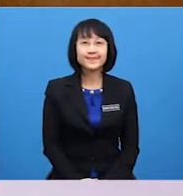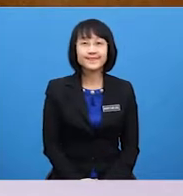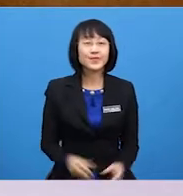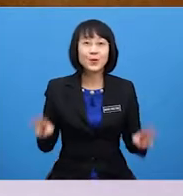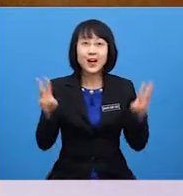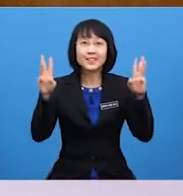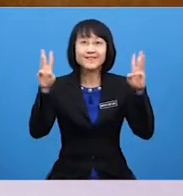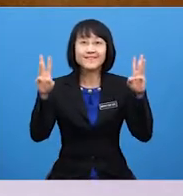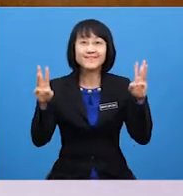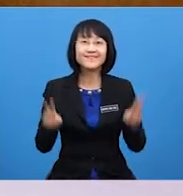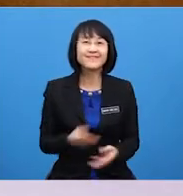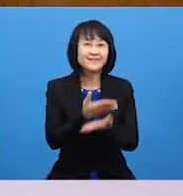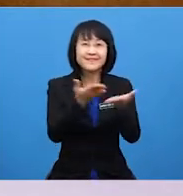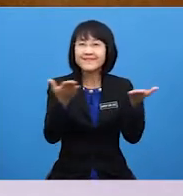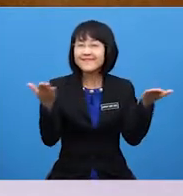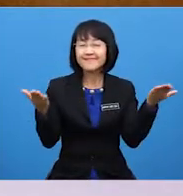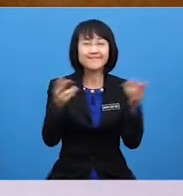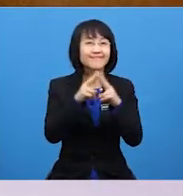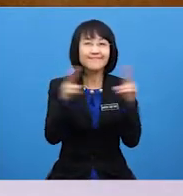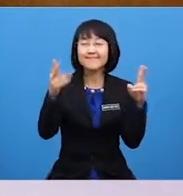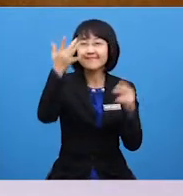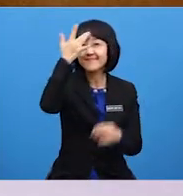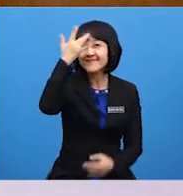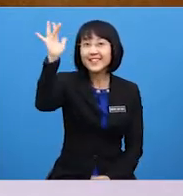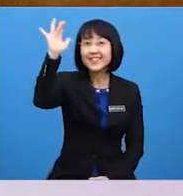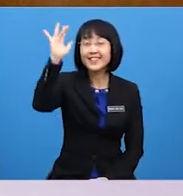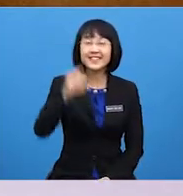Wow You guys are so clever